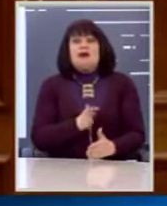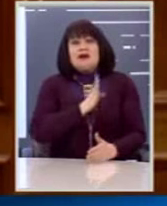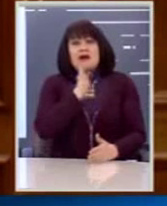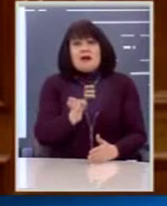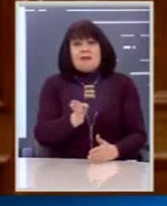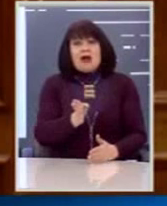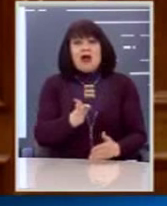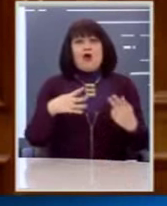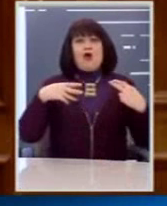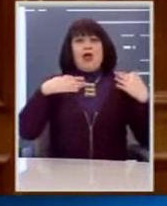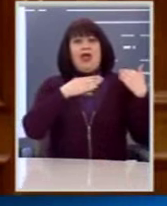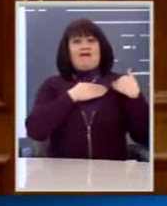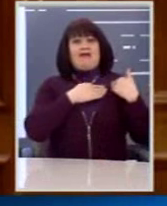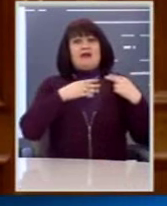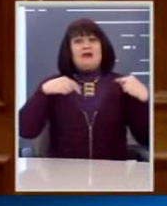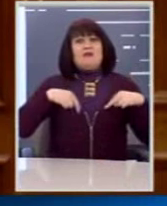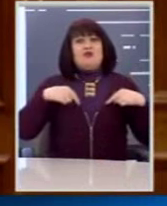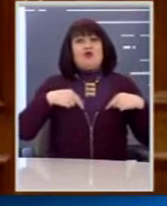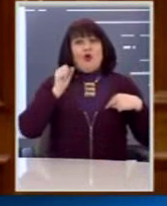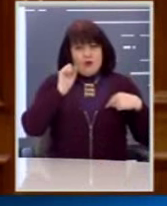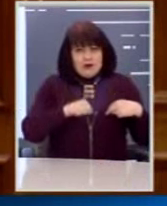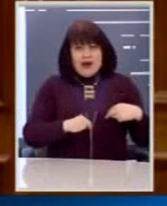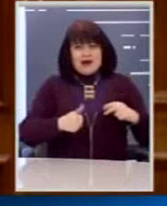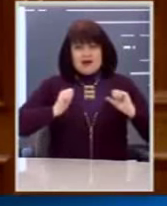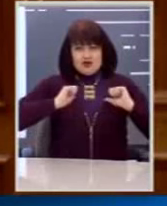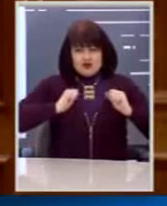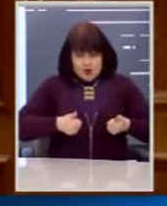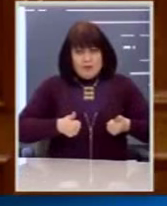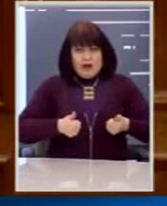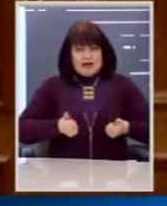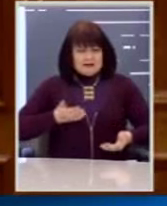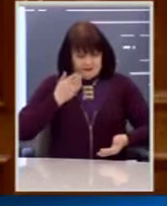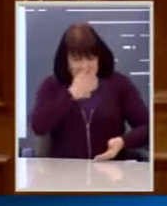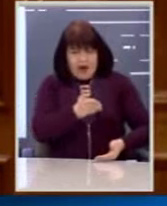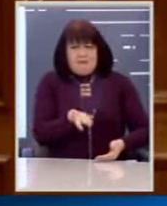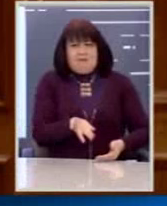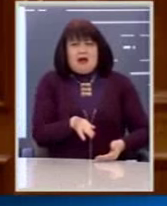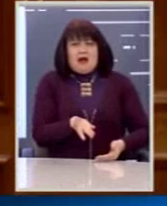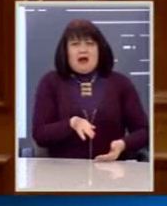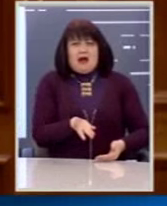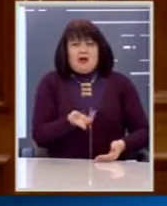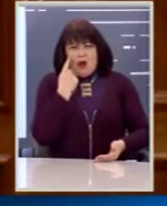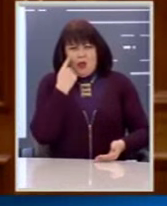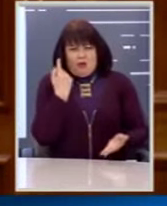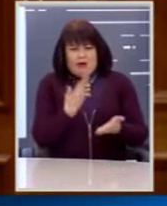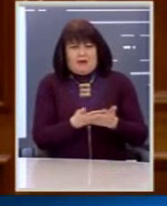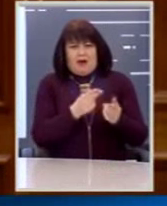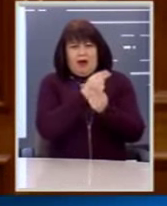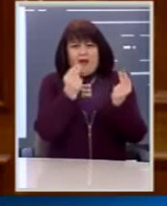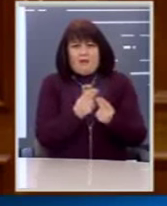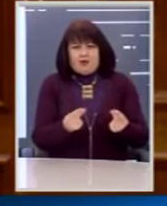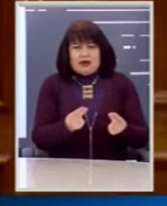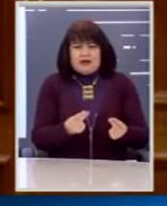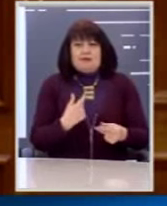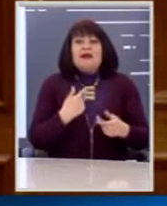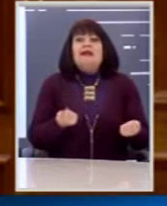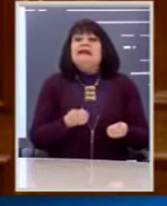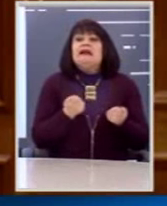Περιευθύνης Υπουργών. Βεβαίως και να πάω. Αν τολμάτε κάντε το. Να δούμε πως θα πει διαβάλλον ο Σάκος. Και τι γίνεται τώρα.